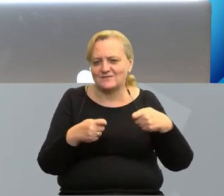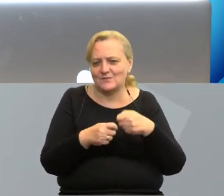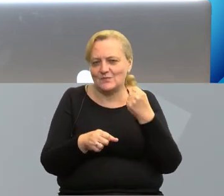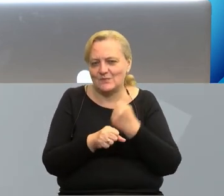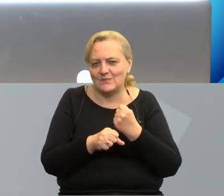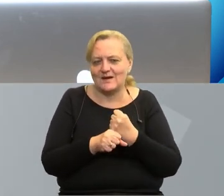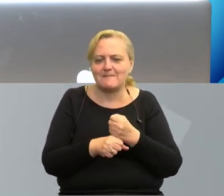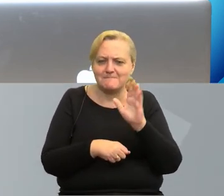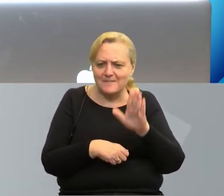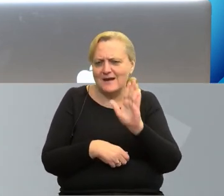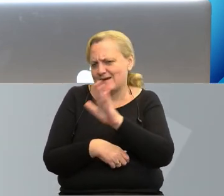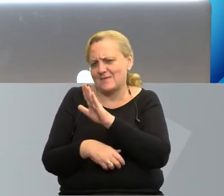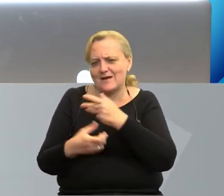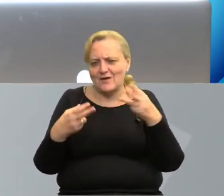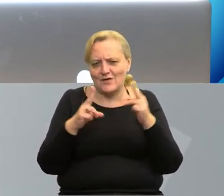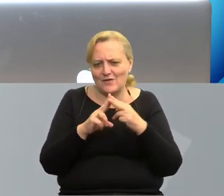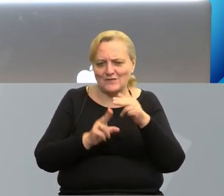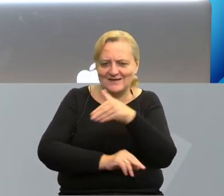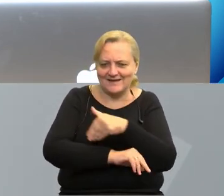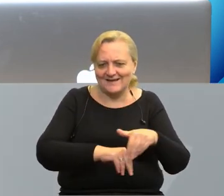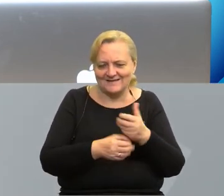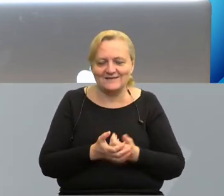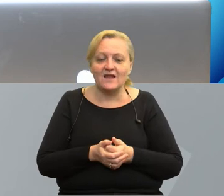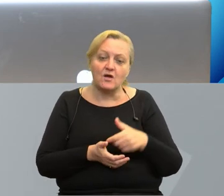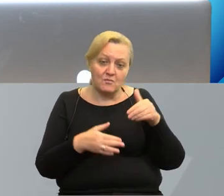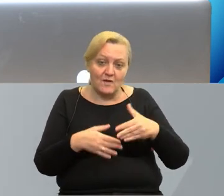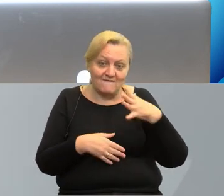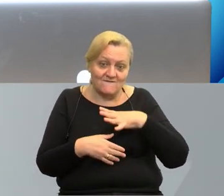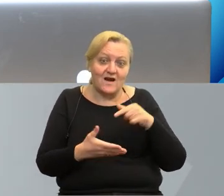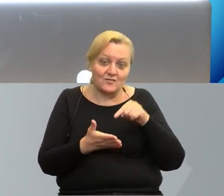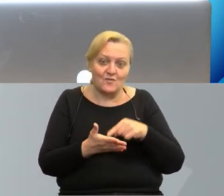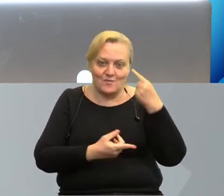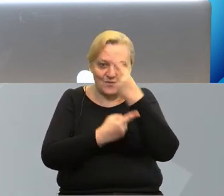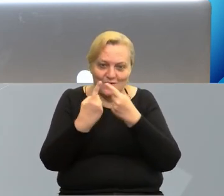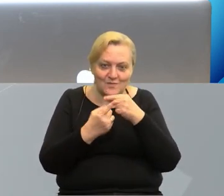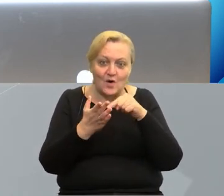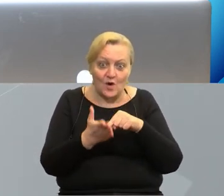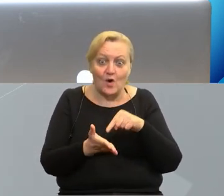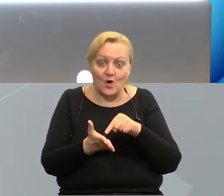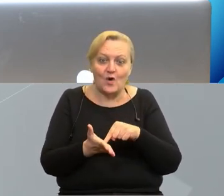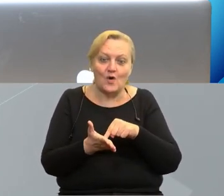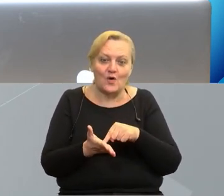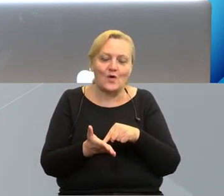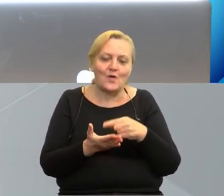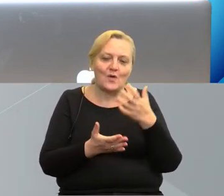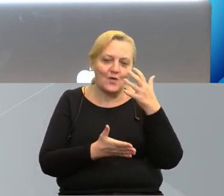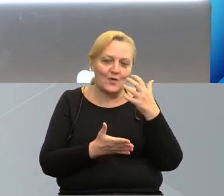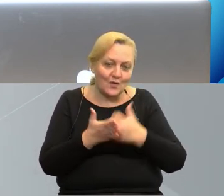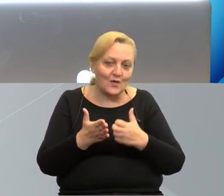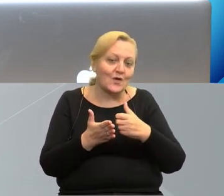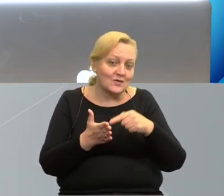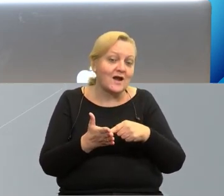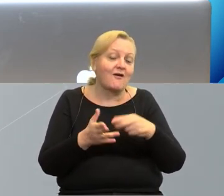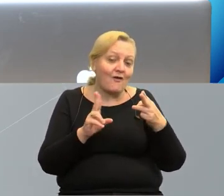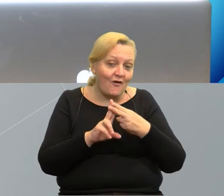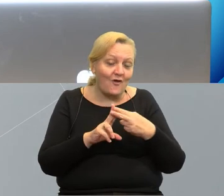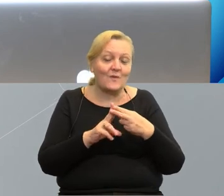ma kontakty zagraniczne. Może właśnie warto pomyśleć, aby te kontakty, te spotkania, które